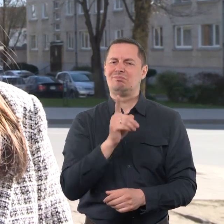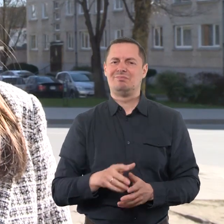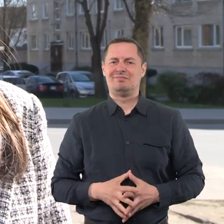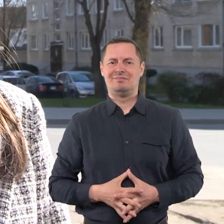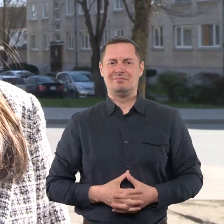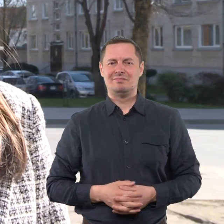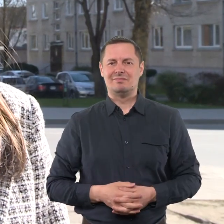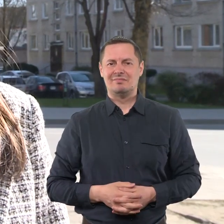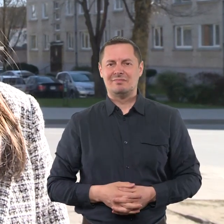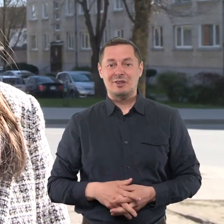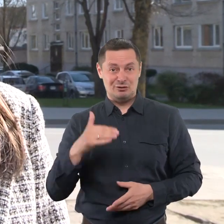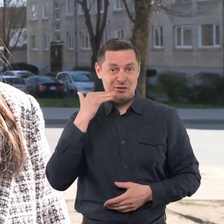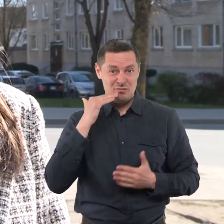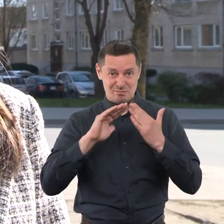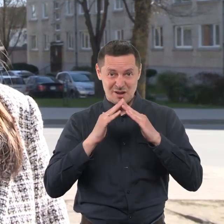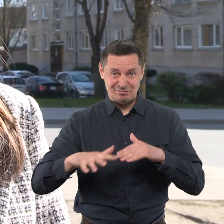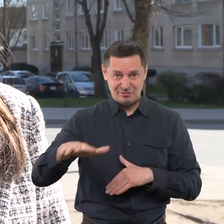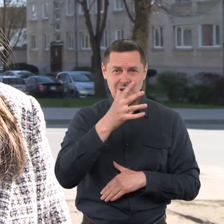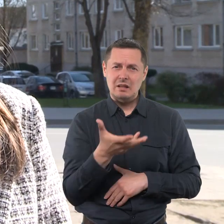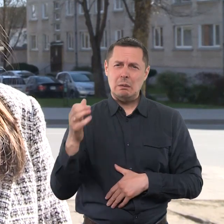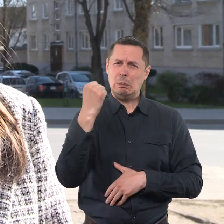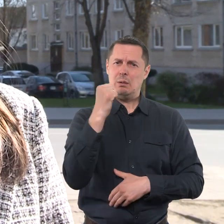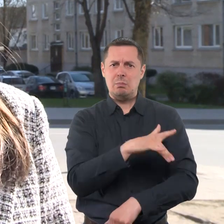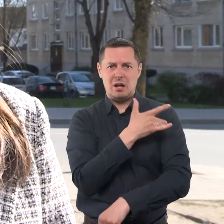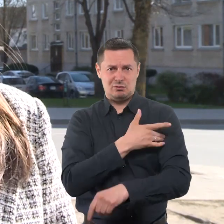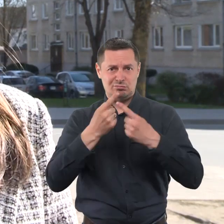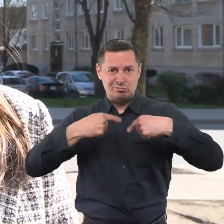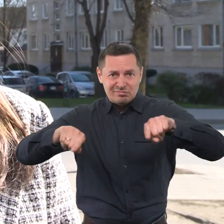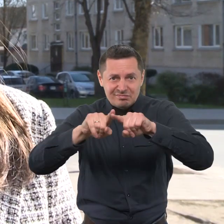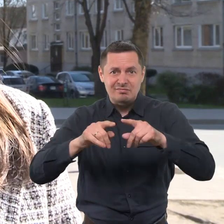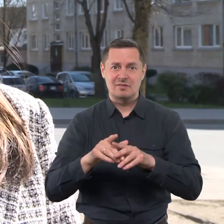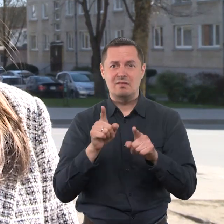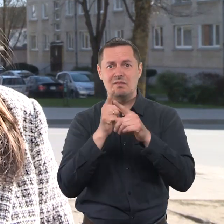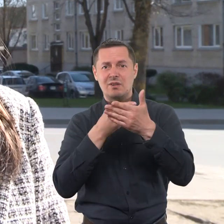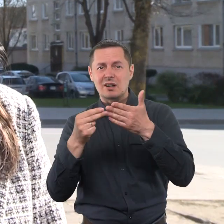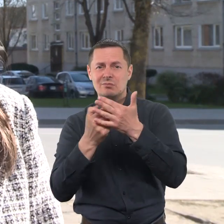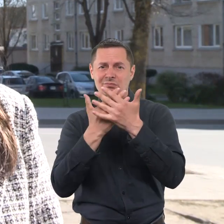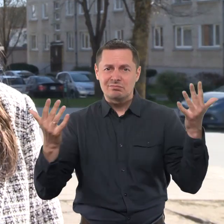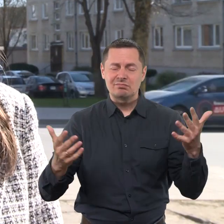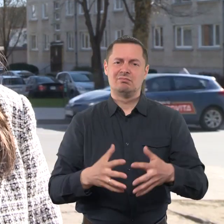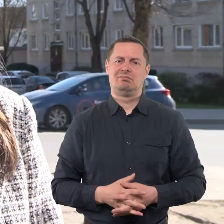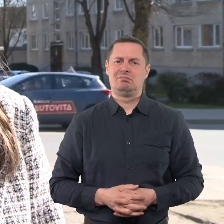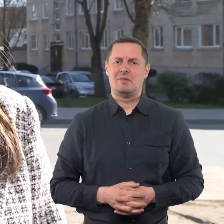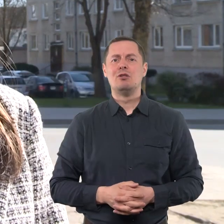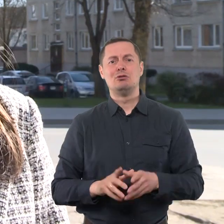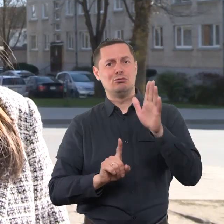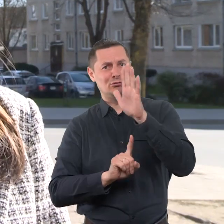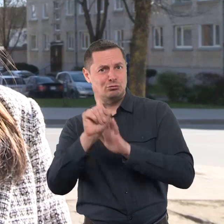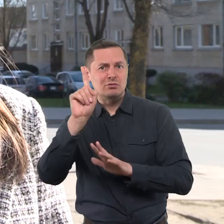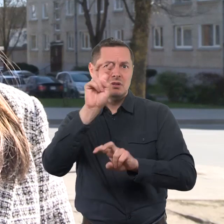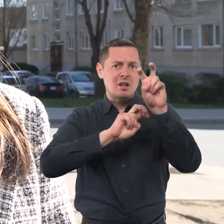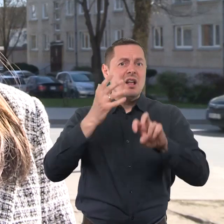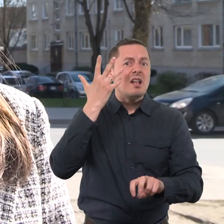minėjau, Šiaulių mieste galbūt daugiau veikia paslaugų sektoriaus įmonės, na ir šių darbuotojų šios sektorėse paslaugų sektoriaus